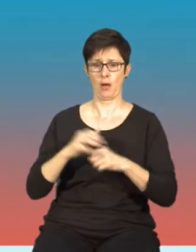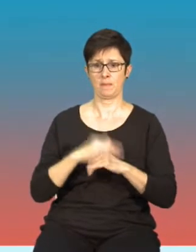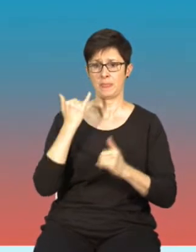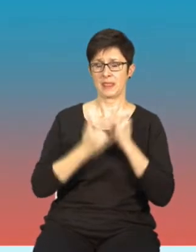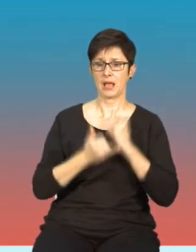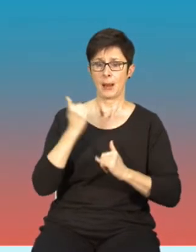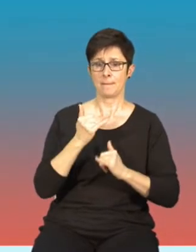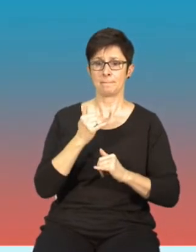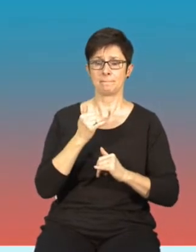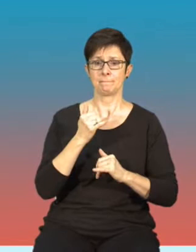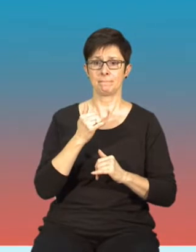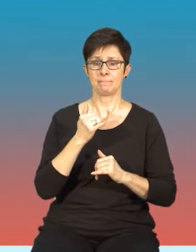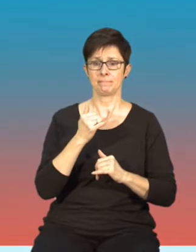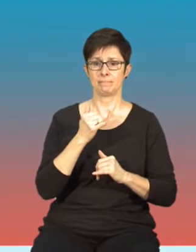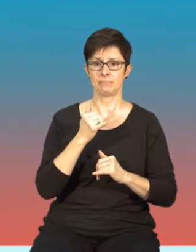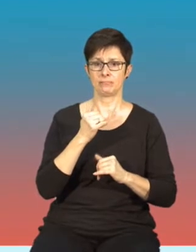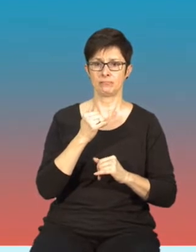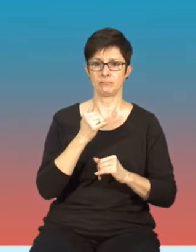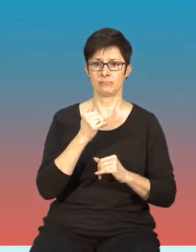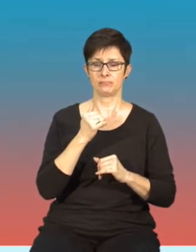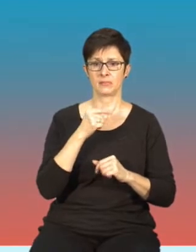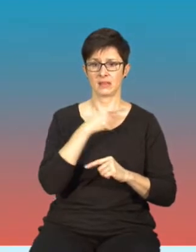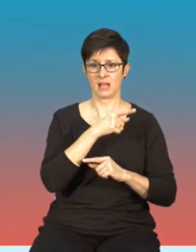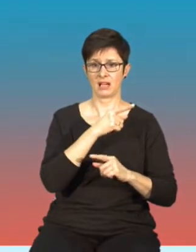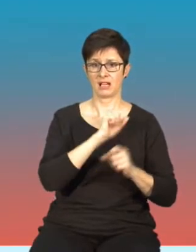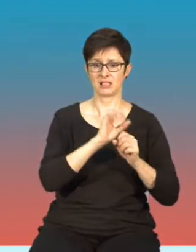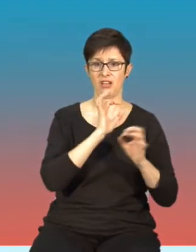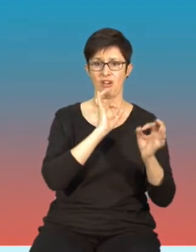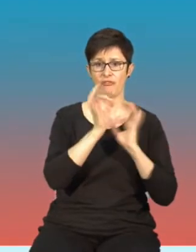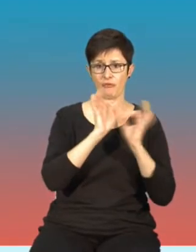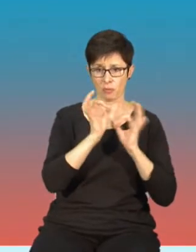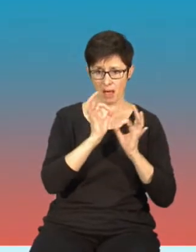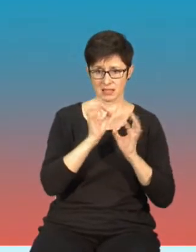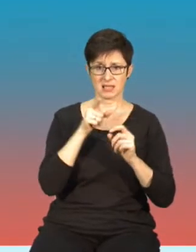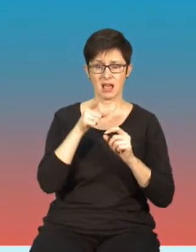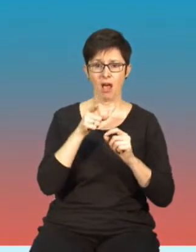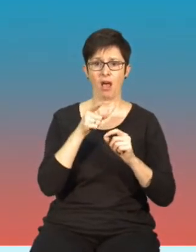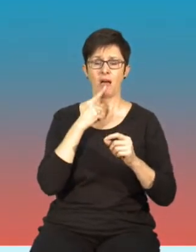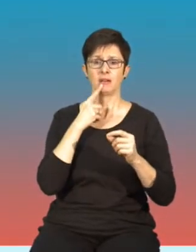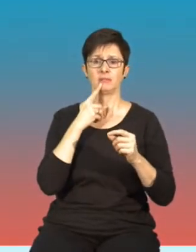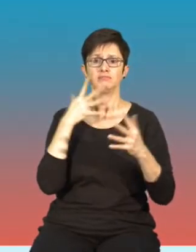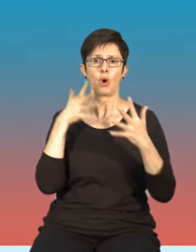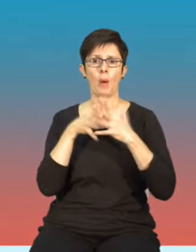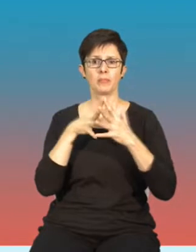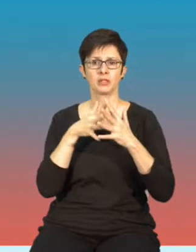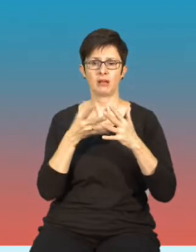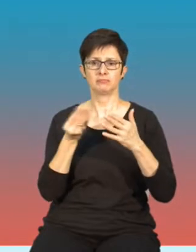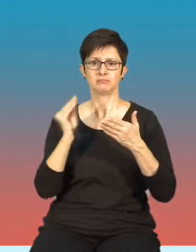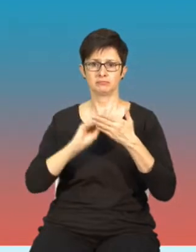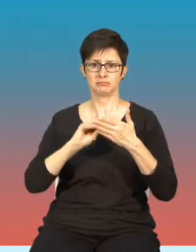mamy taką informację, która została oceniona, zostaje ona opatrzona